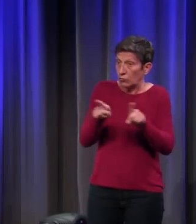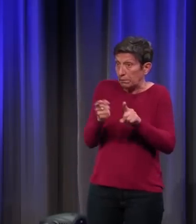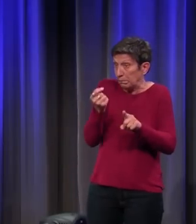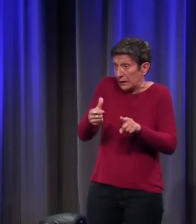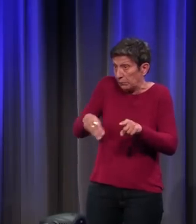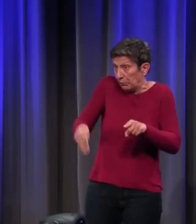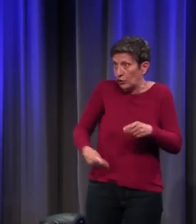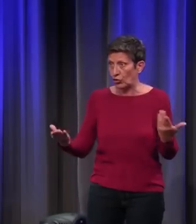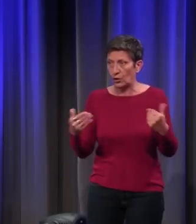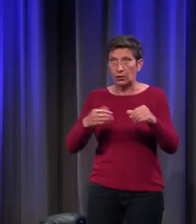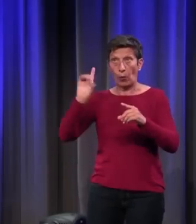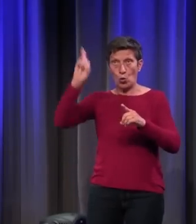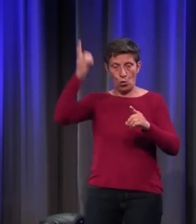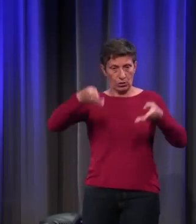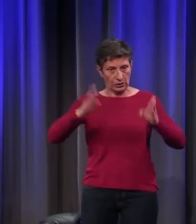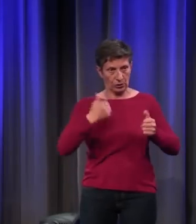perturber l'ordre établi.